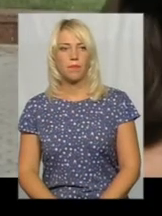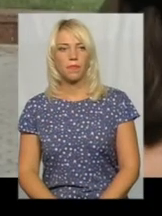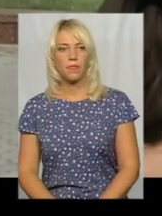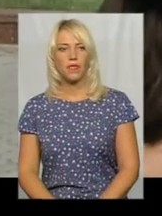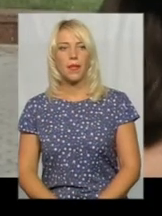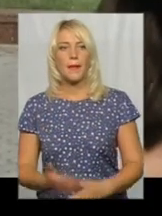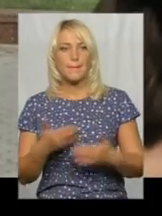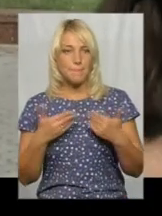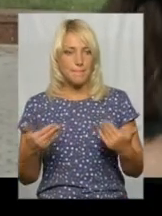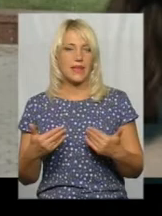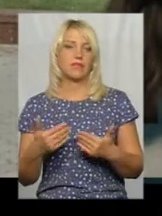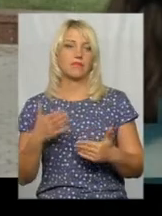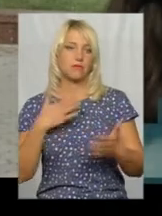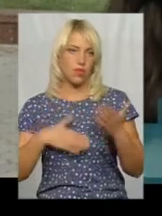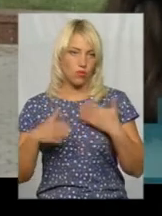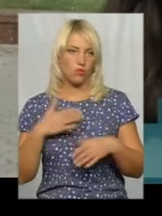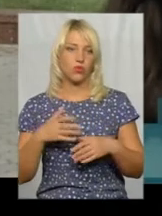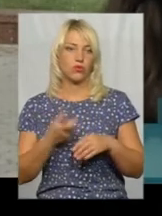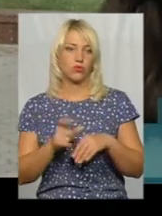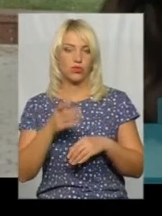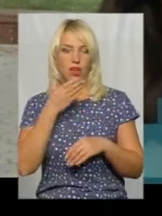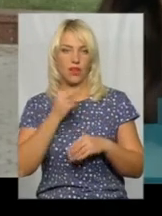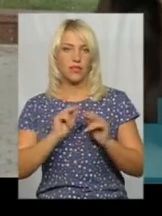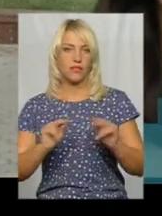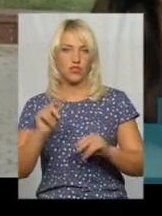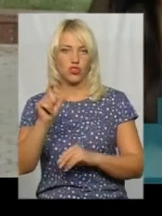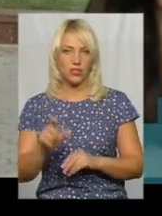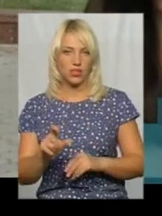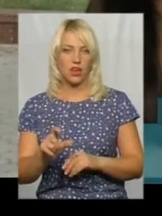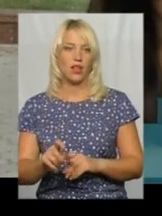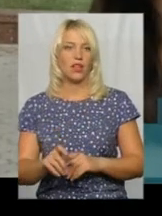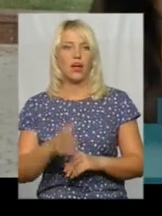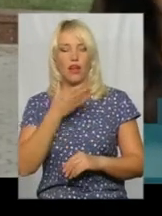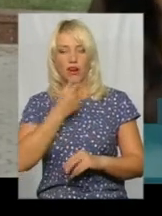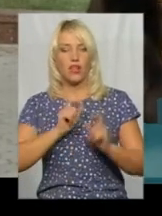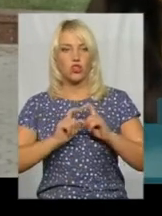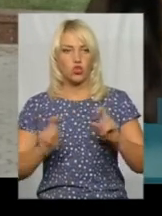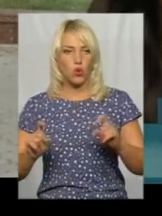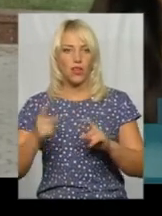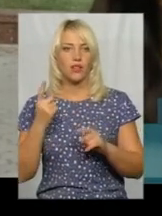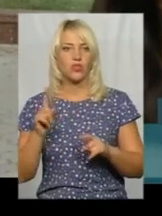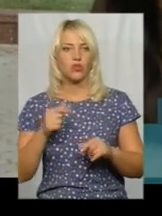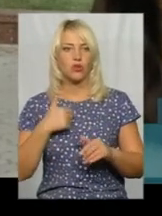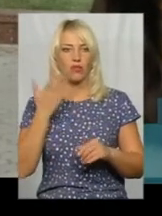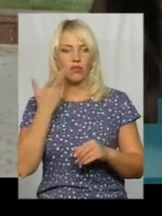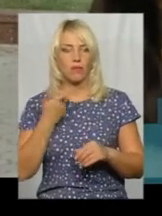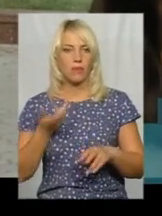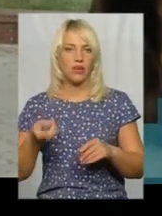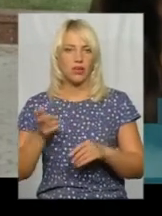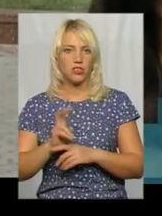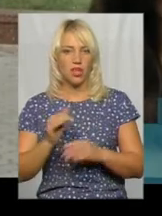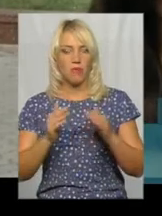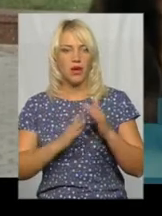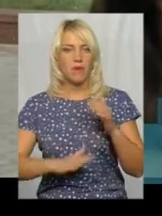Ми, в принципі, дуже задоволені. Дуже гарний вчитель, дуже гарна школа. Єдине, що коли ми прийшли в